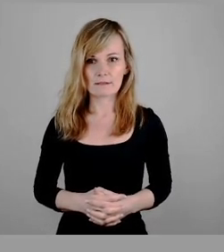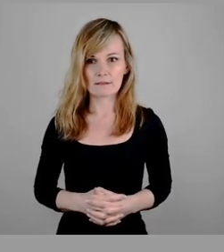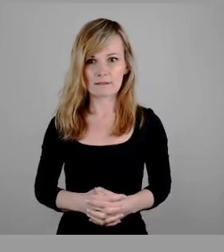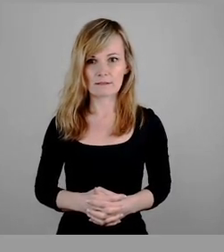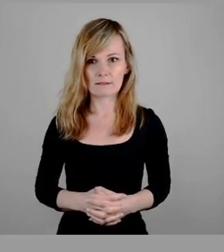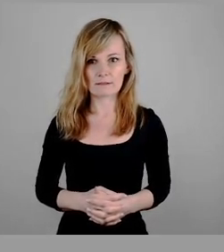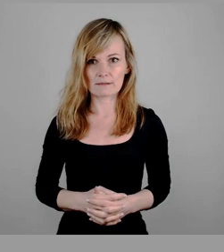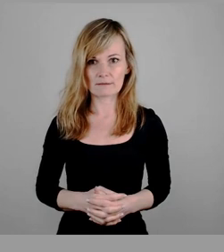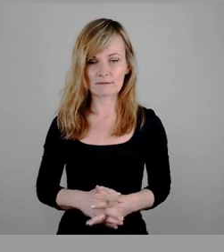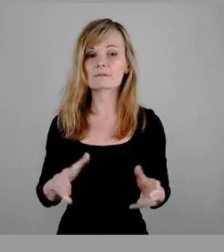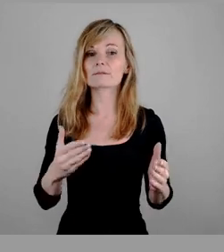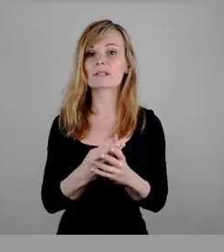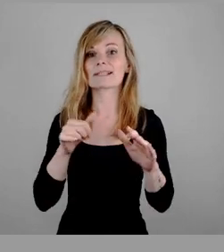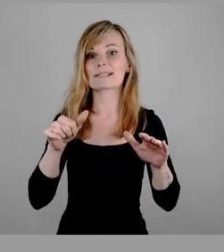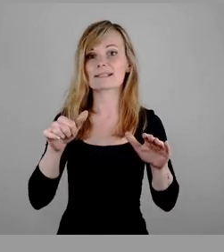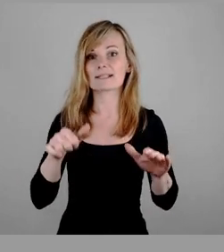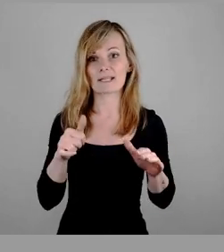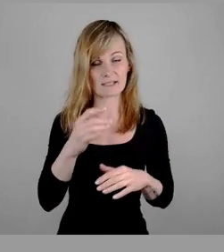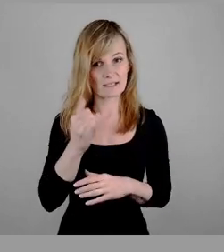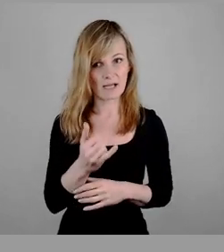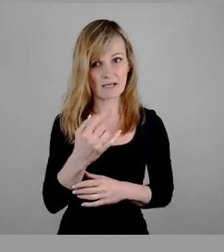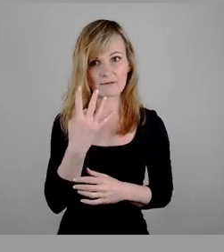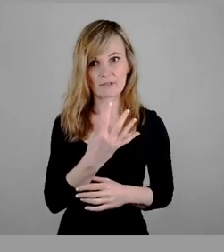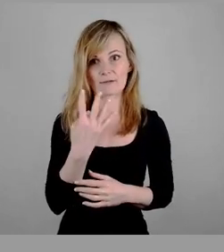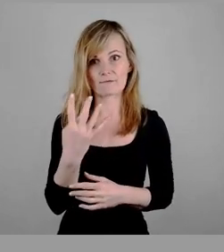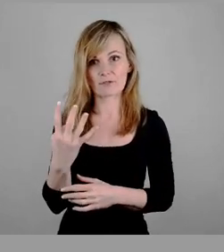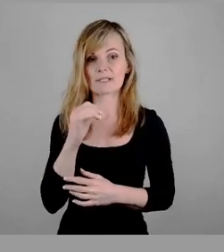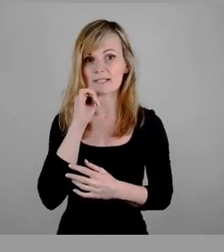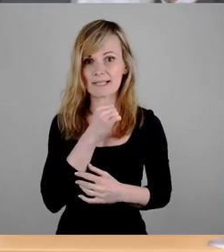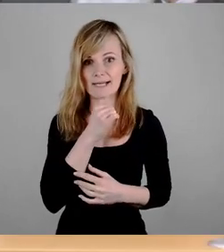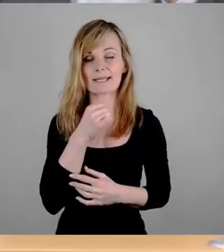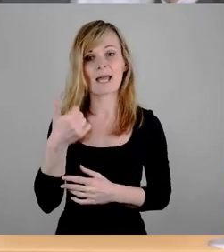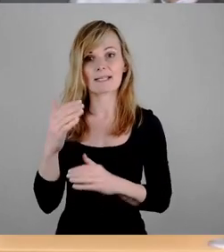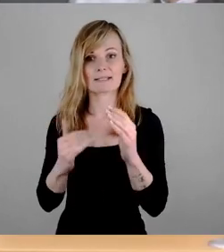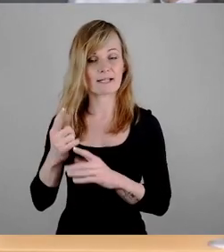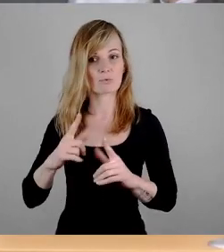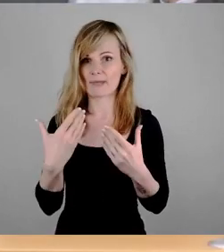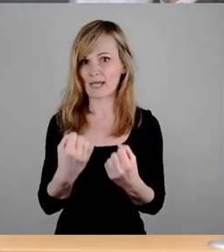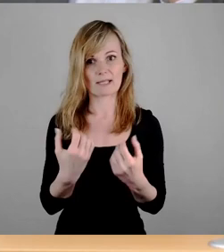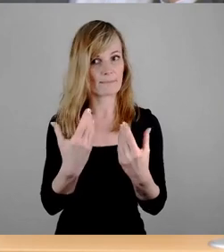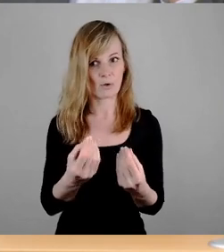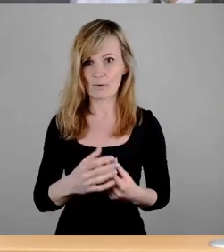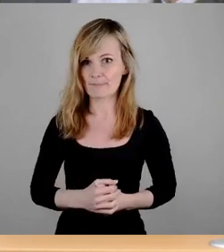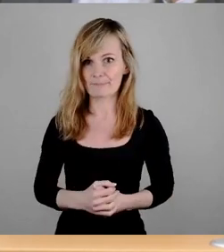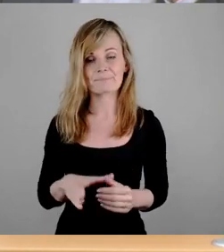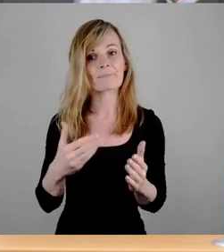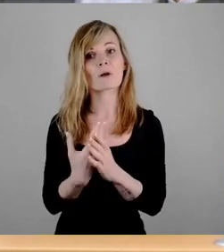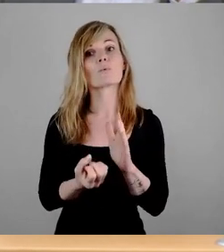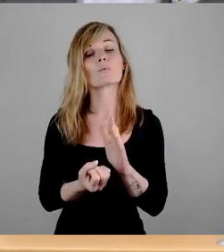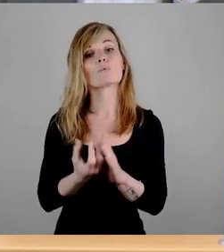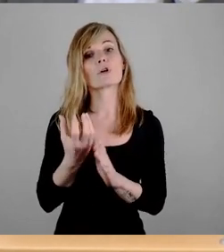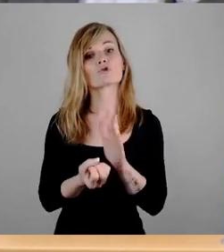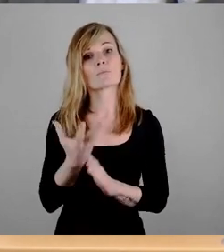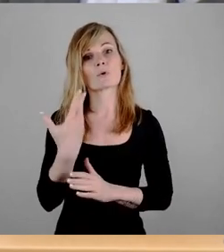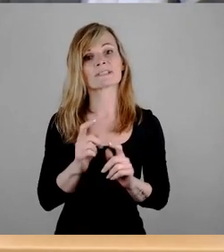Dieser hat mit 16 Ja, 44 Nein, eine Enthaltung, keine Mehrheit bekommen. Da würde ich den Ursprungsantrag der AfD-Fraktion